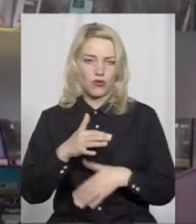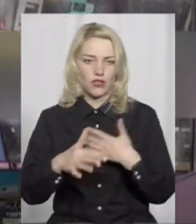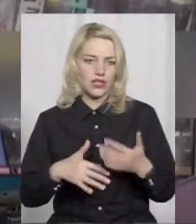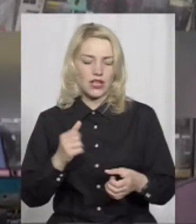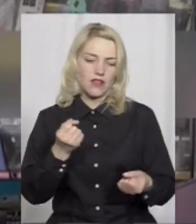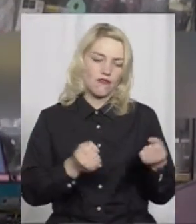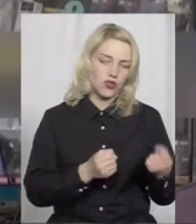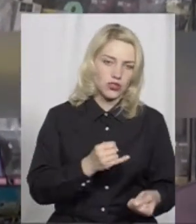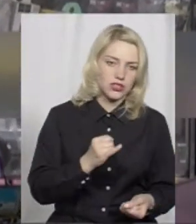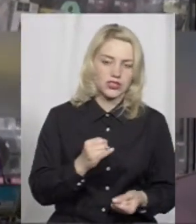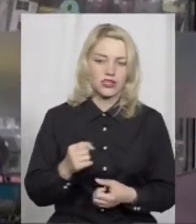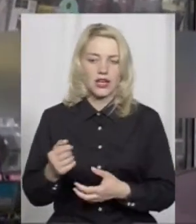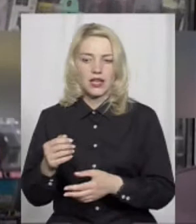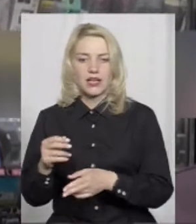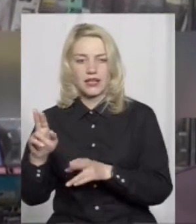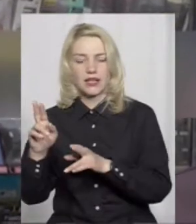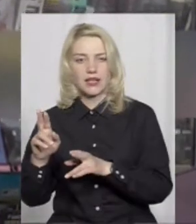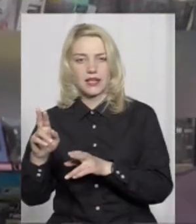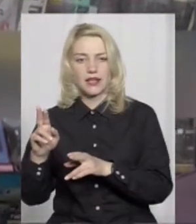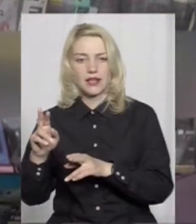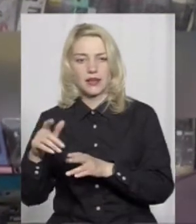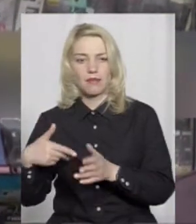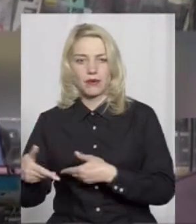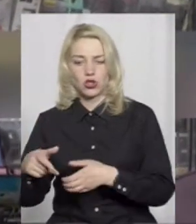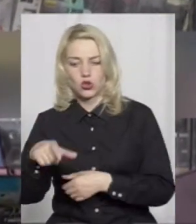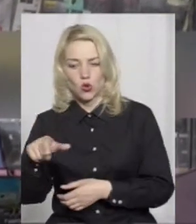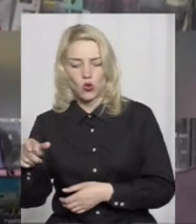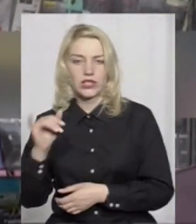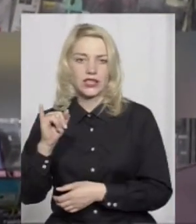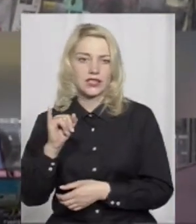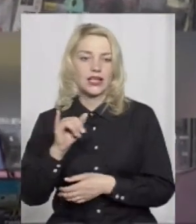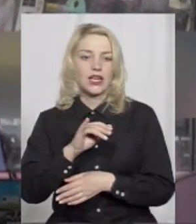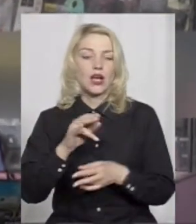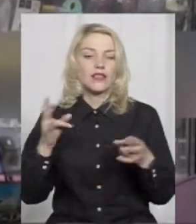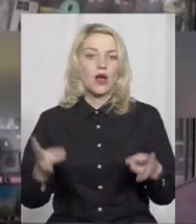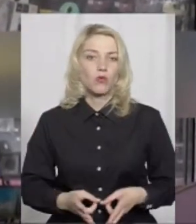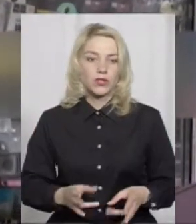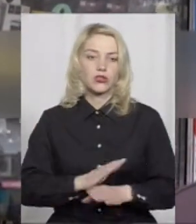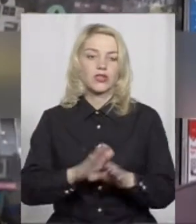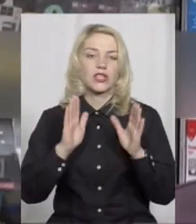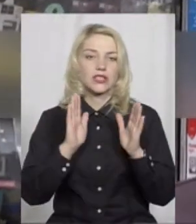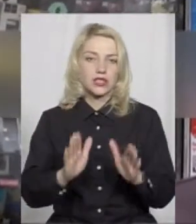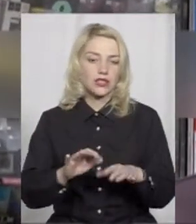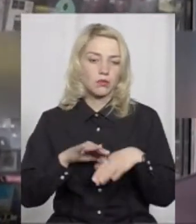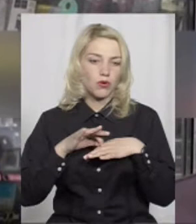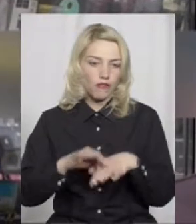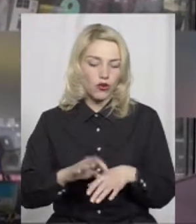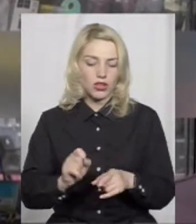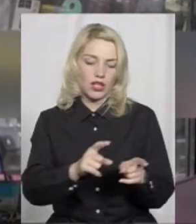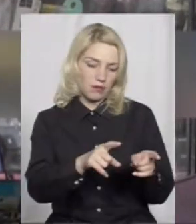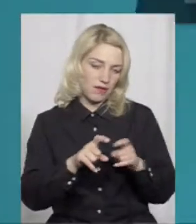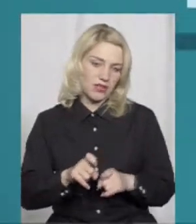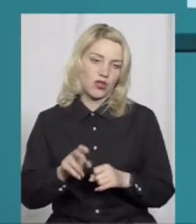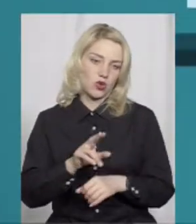водіїв, і пішоходів. І необхідно не тільки проводити ці речі, а й притягувати до